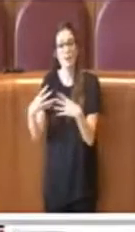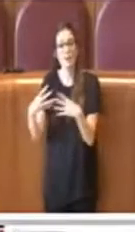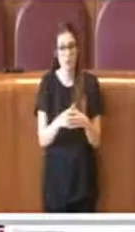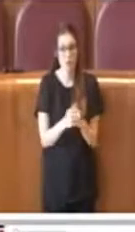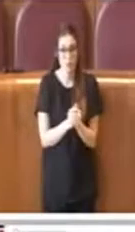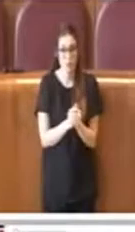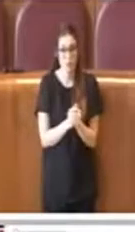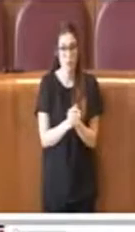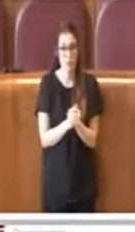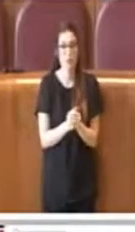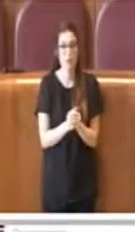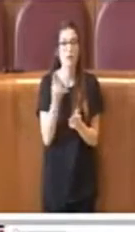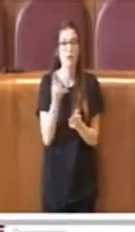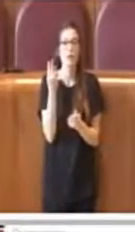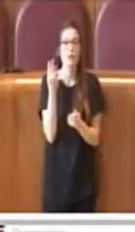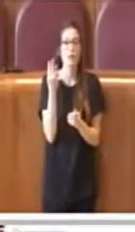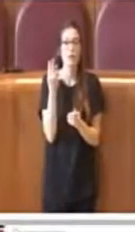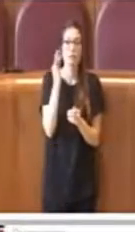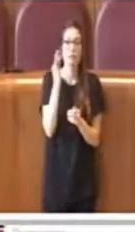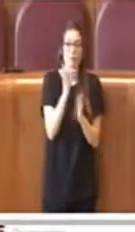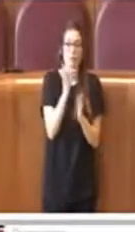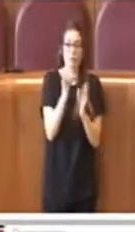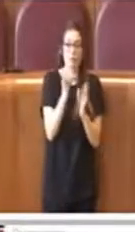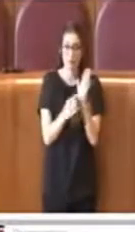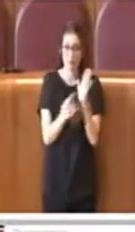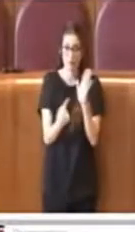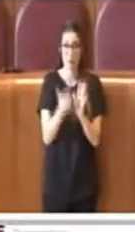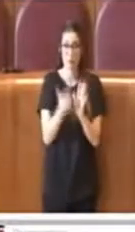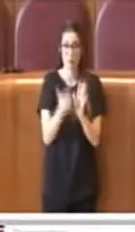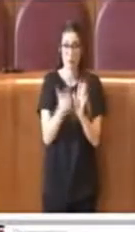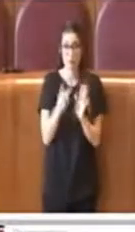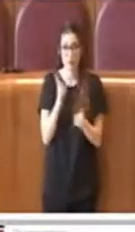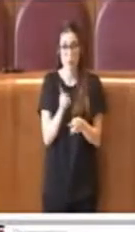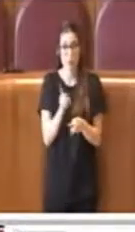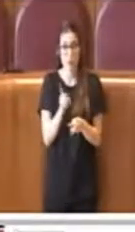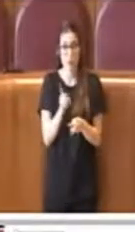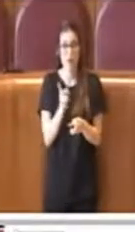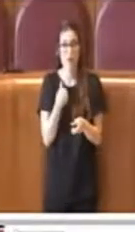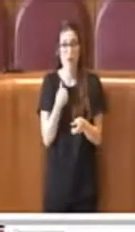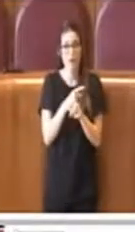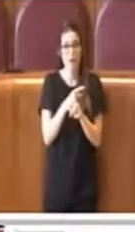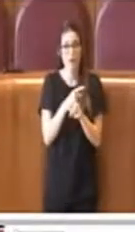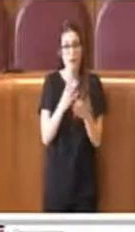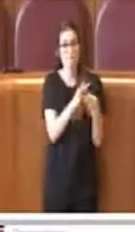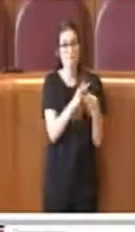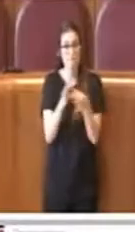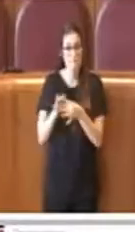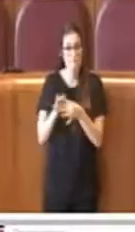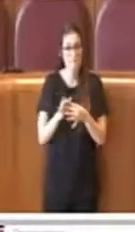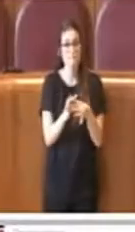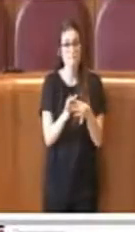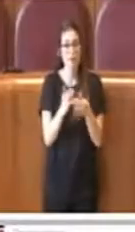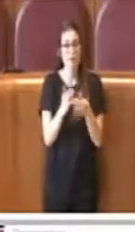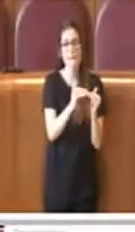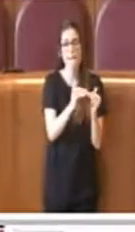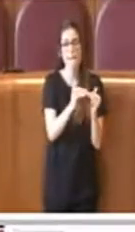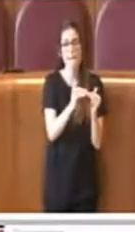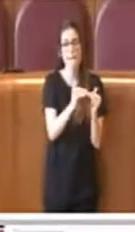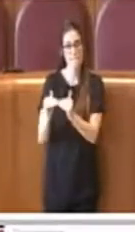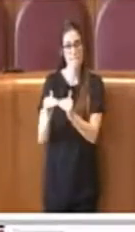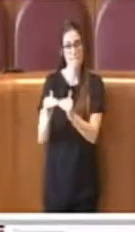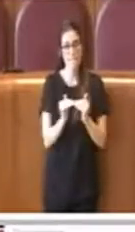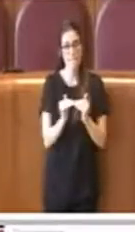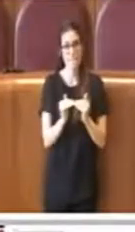I punti cardine della riforma sono l'omogenza e la coerenza tra i regolamenti, quindi come dicevo prima c'è una sorta di uniformità, di